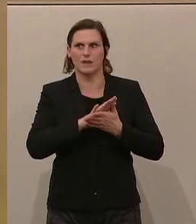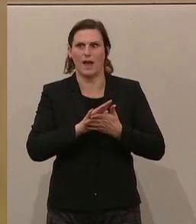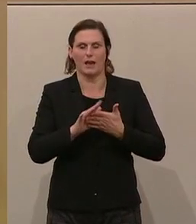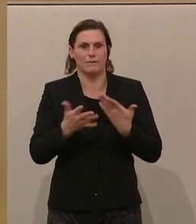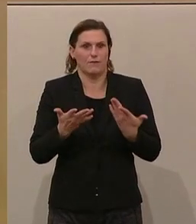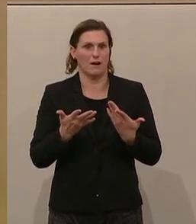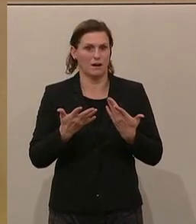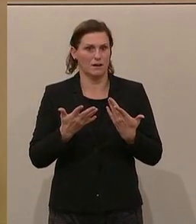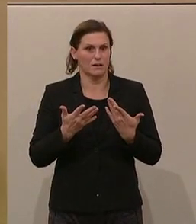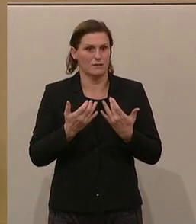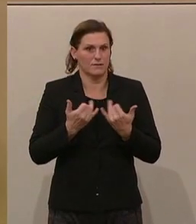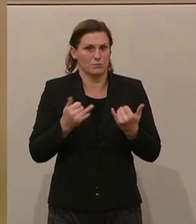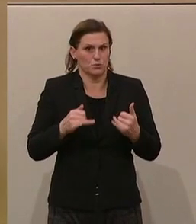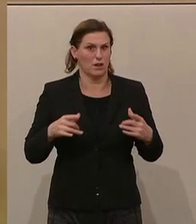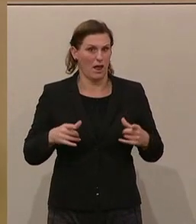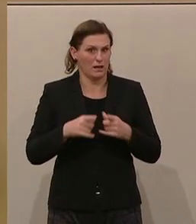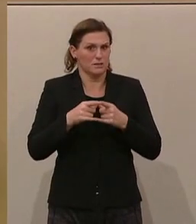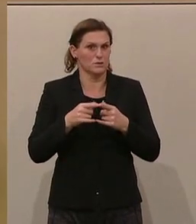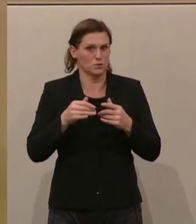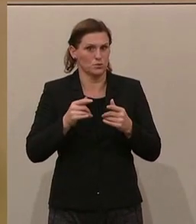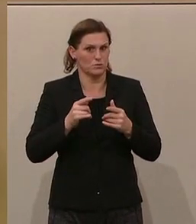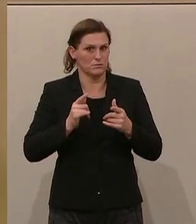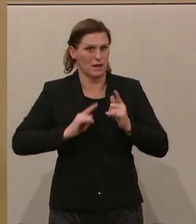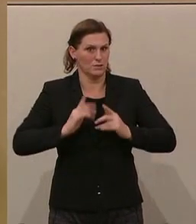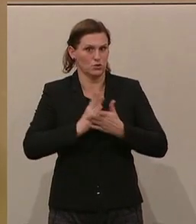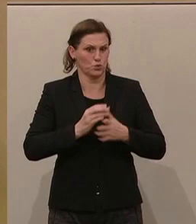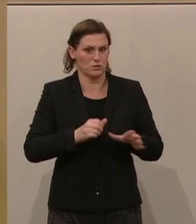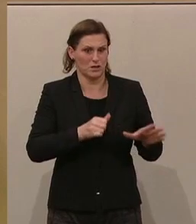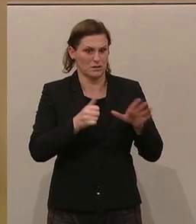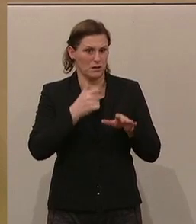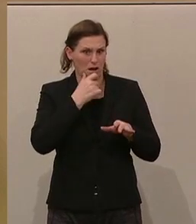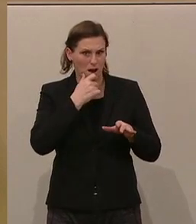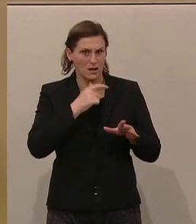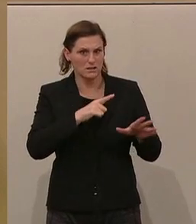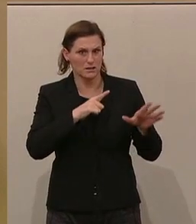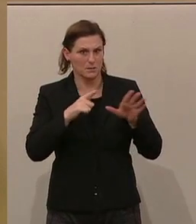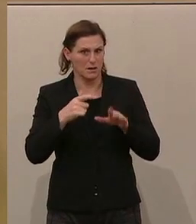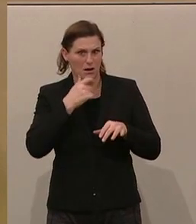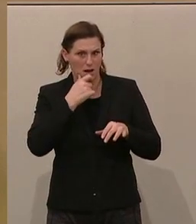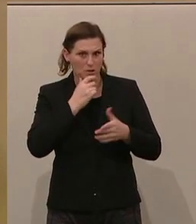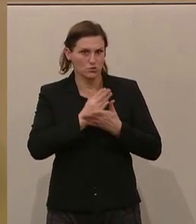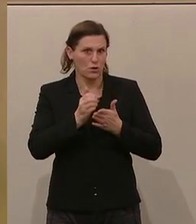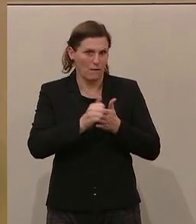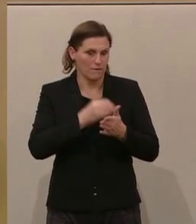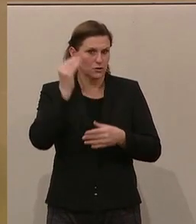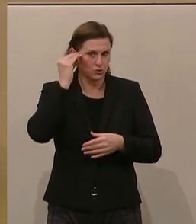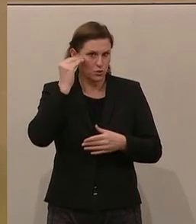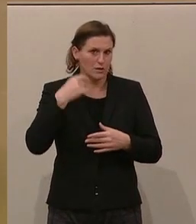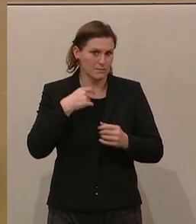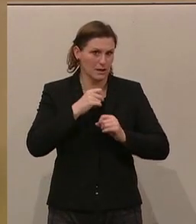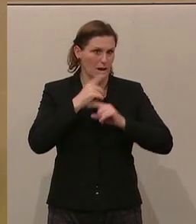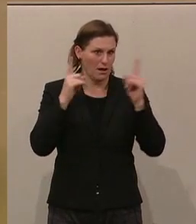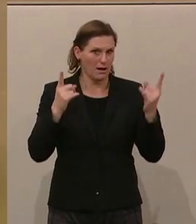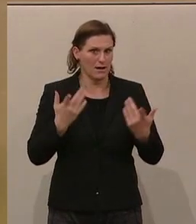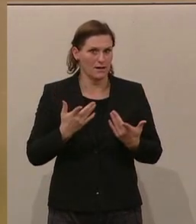deswegen muss man halt auch Leistungen erbringen. Das fängt leider Gottes auch mit sechs, sieben Jahren in der Schule an. Es ist mir schon klar, dass wir da nicht